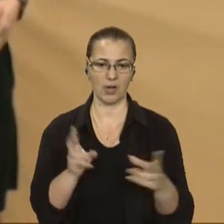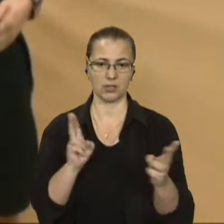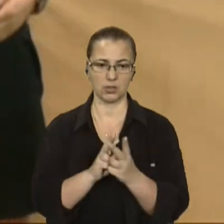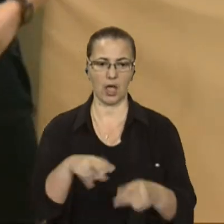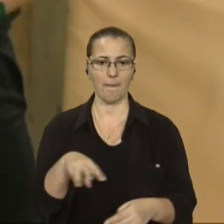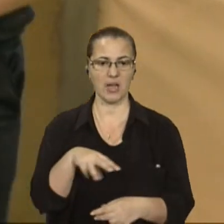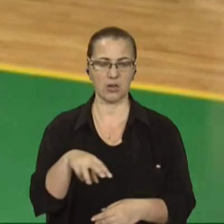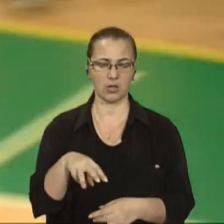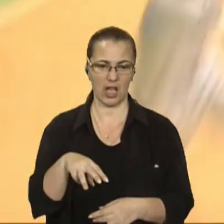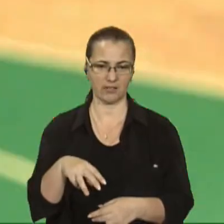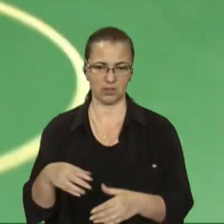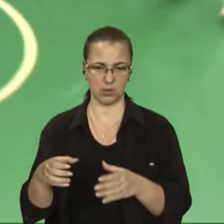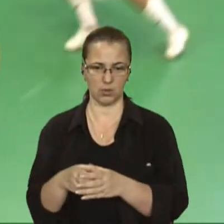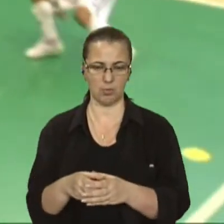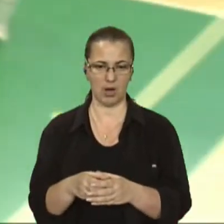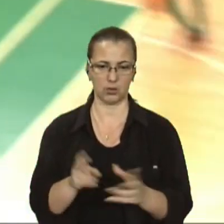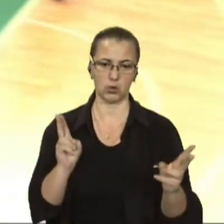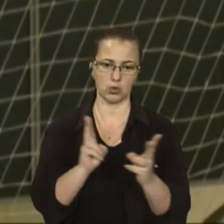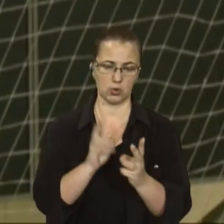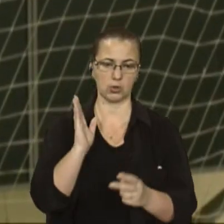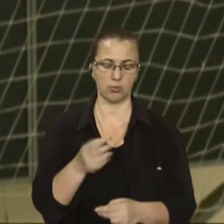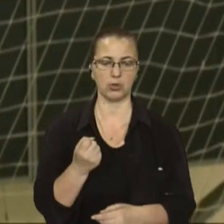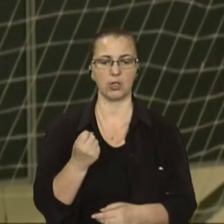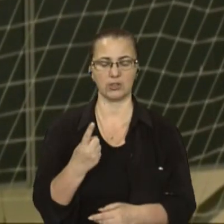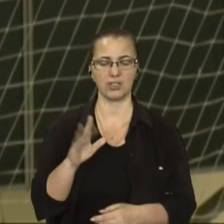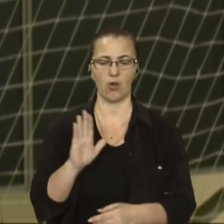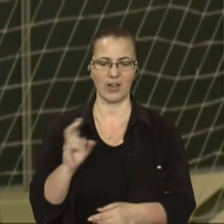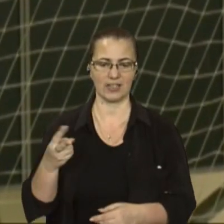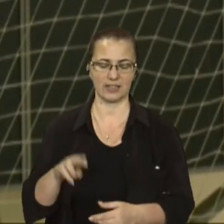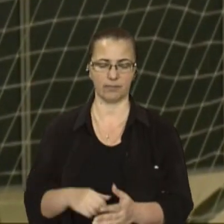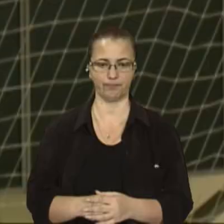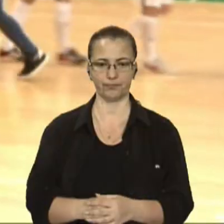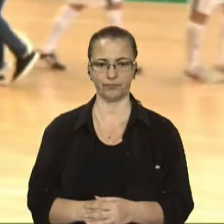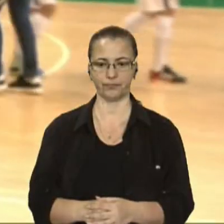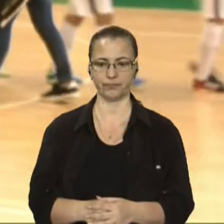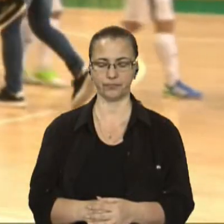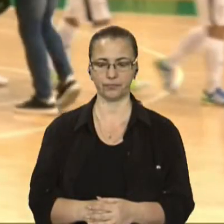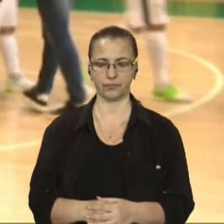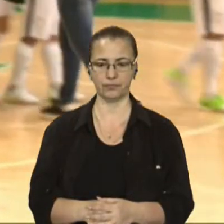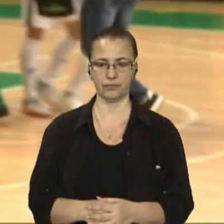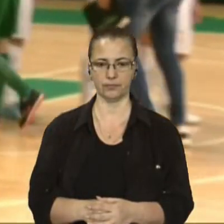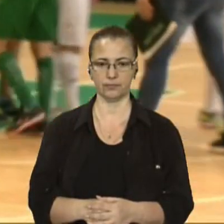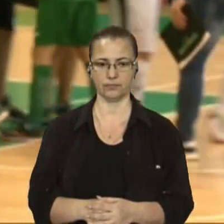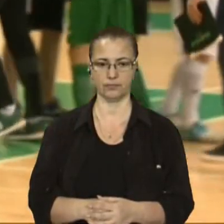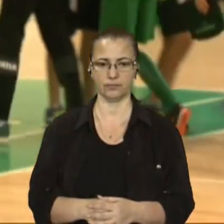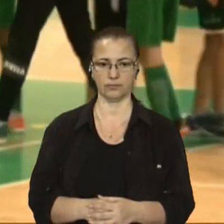детрейдингом. Матч відбудеться 11 вересня. Ярема Чуйко, Володимир Стадник. Новини на Суспільному. Львів.